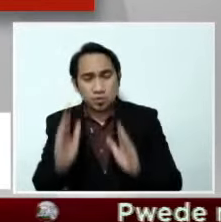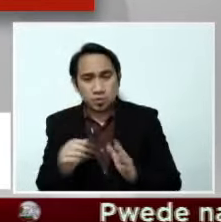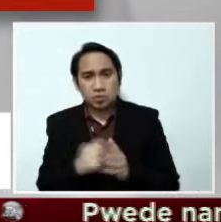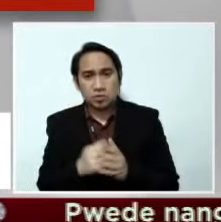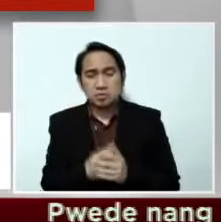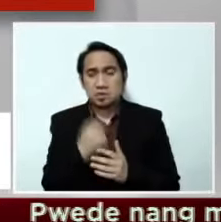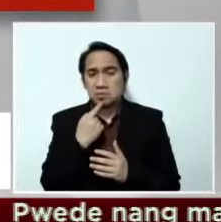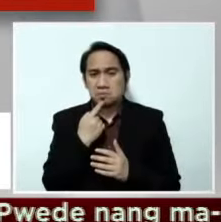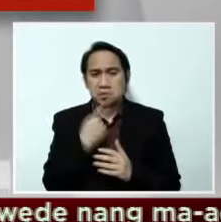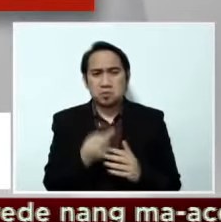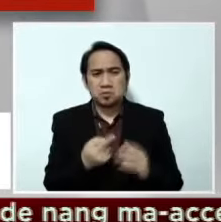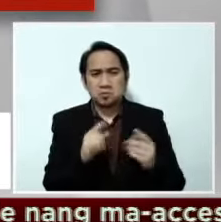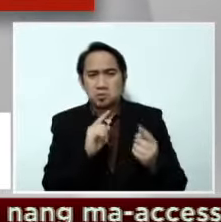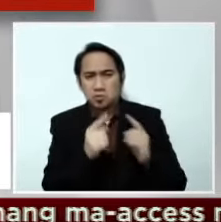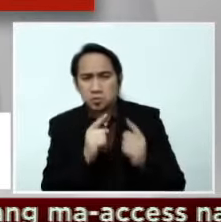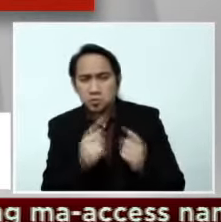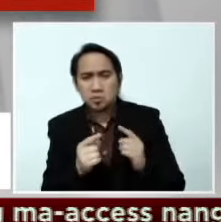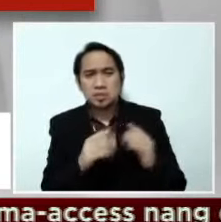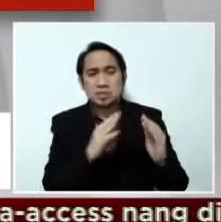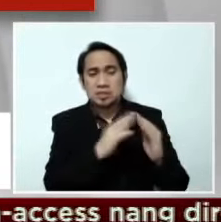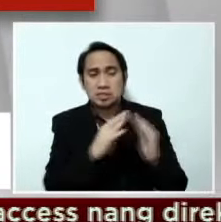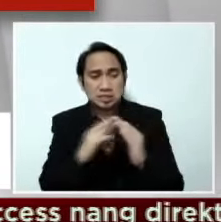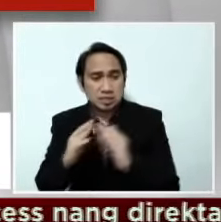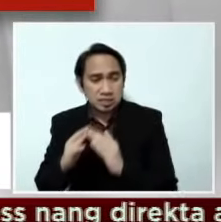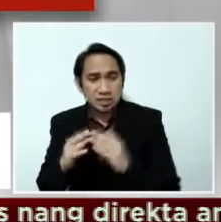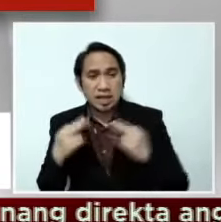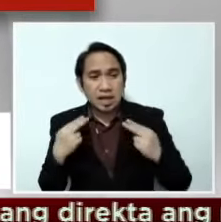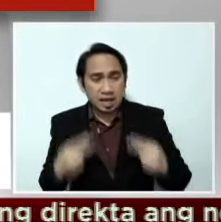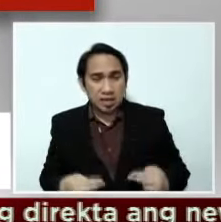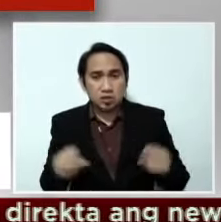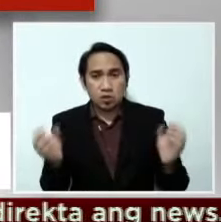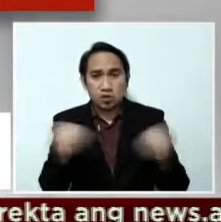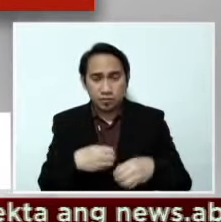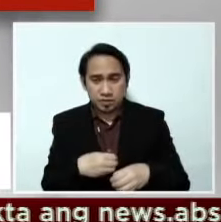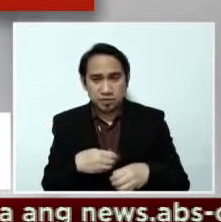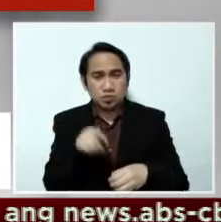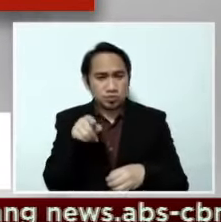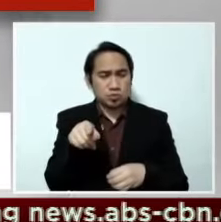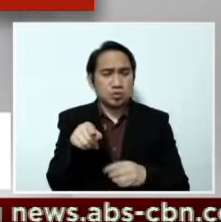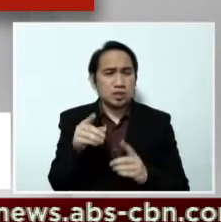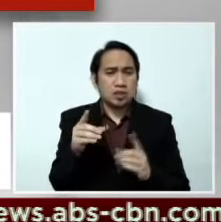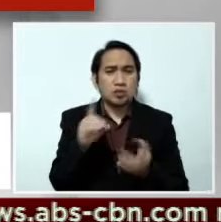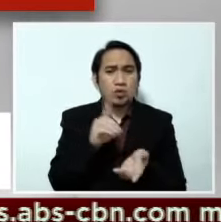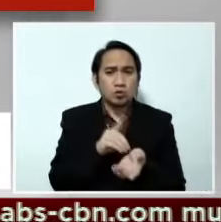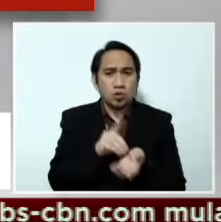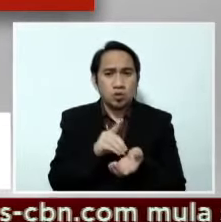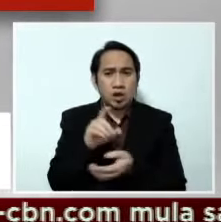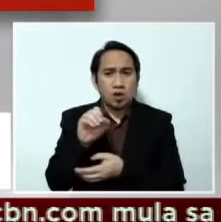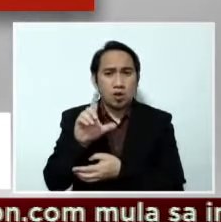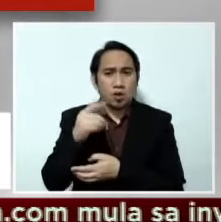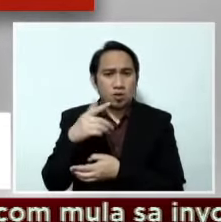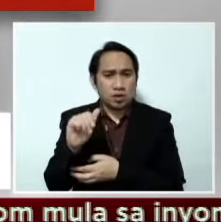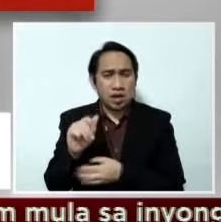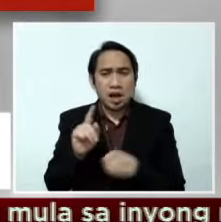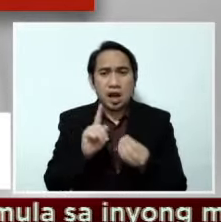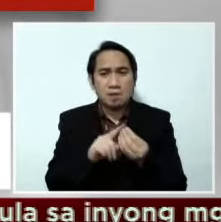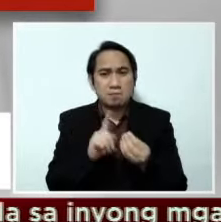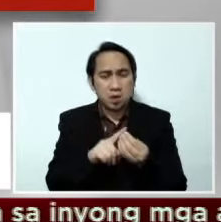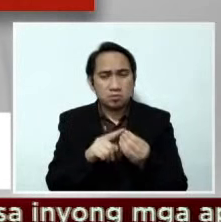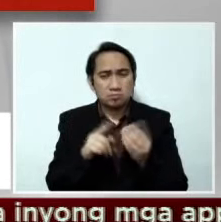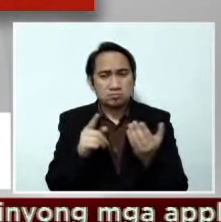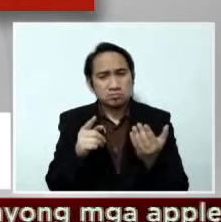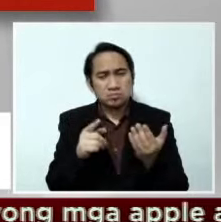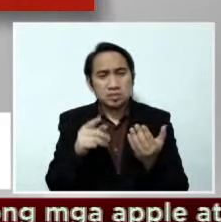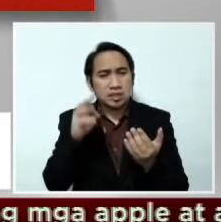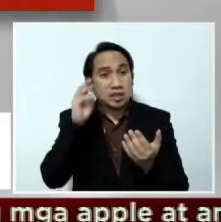ating City Health Office ng ating City Health Officer, Dr. Olga Bertuso, regarding the issue of Mark Fernandez. According